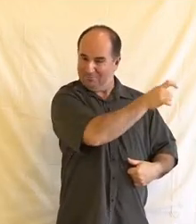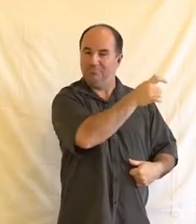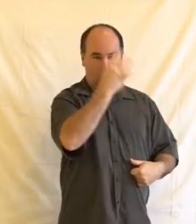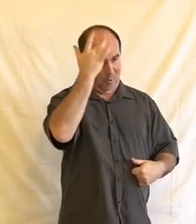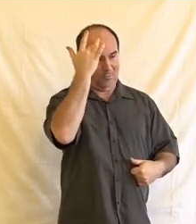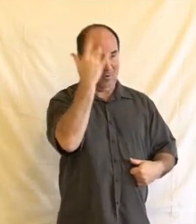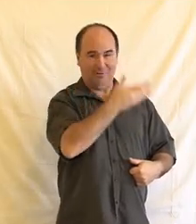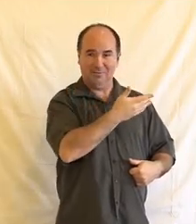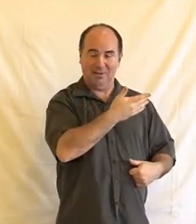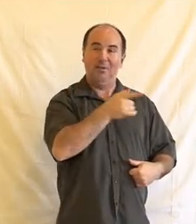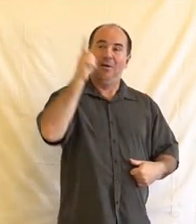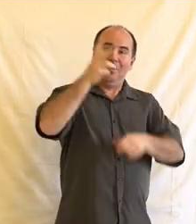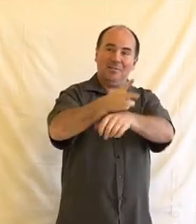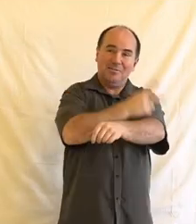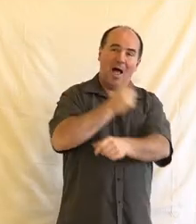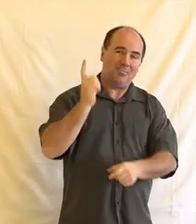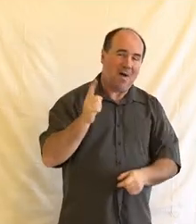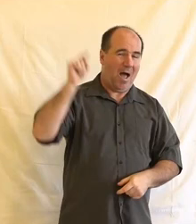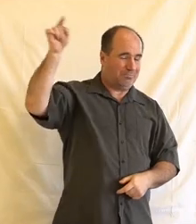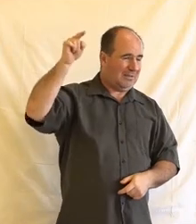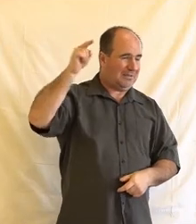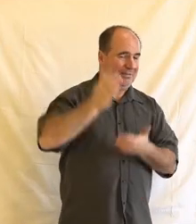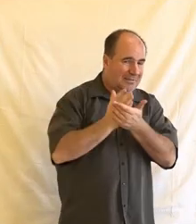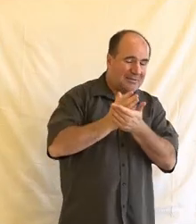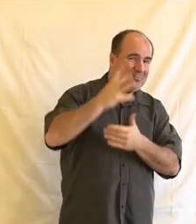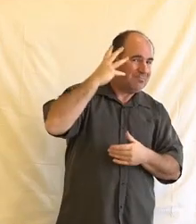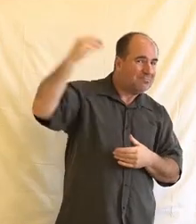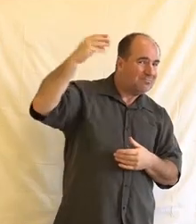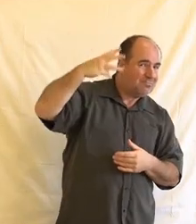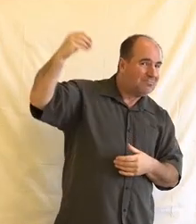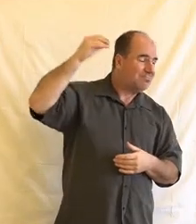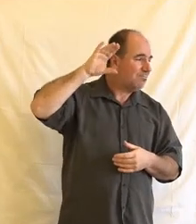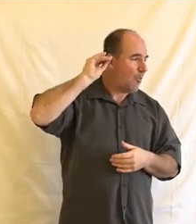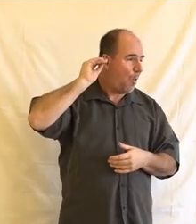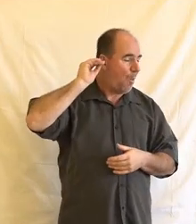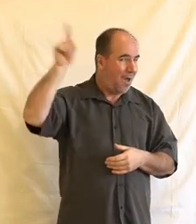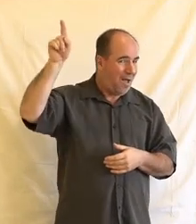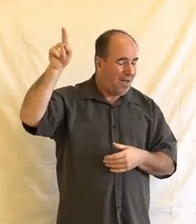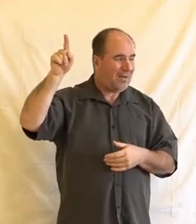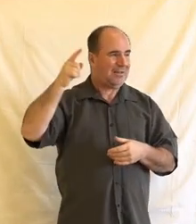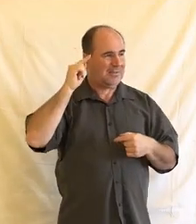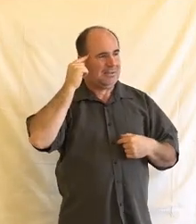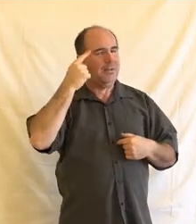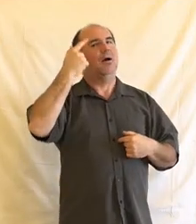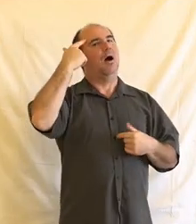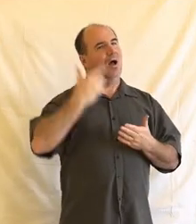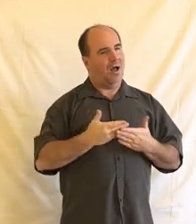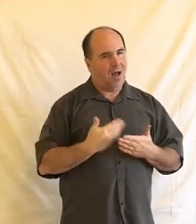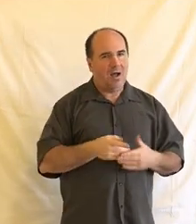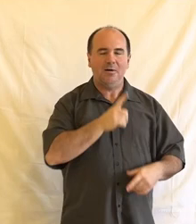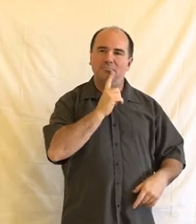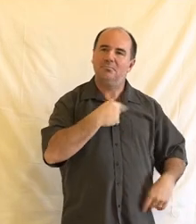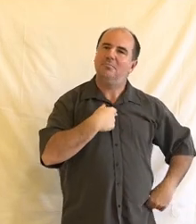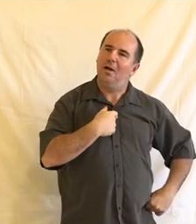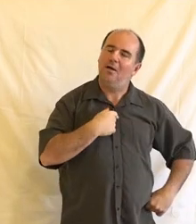a všechny ostatní v sále teď, ale naslouchat, protože to jsou specifické věci, které prostě legislativet,